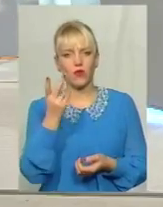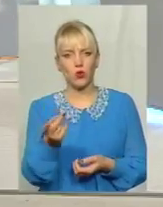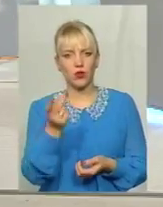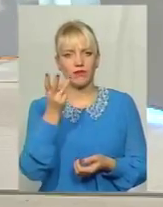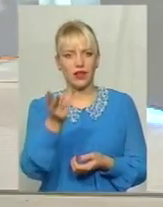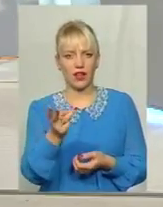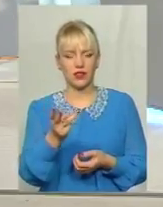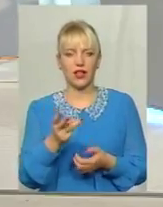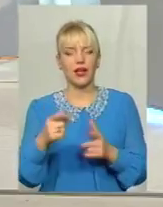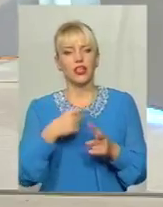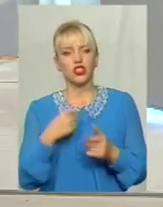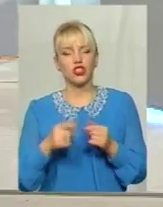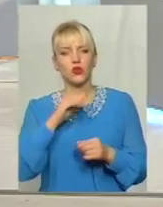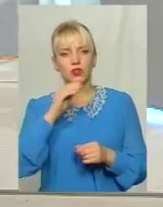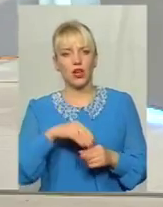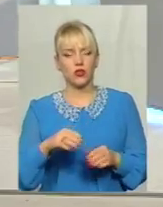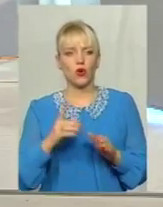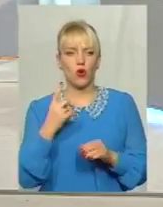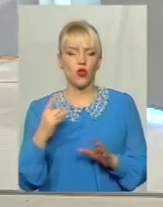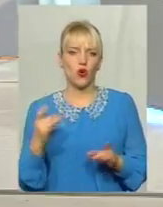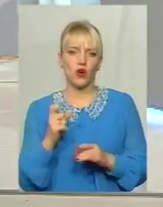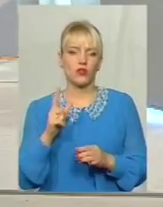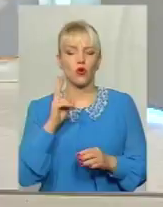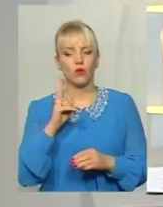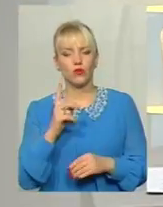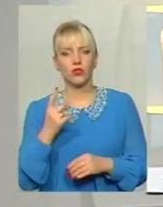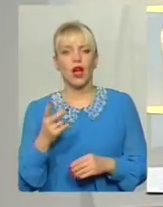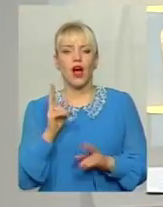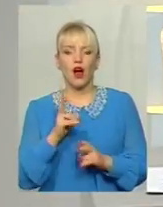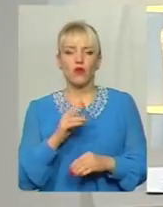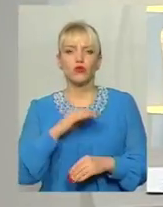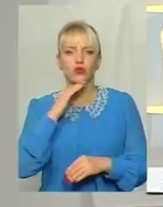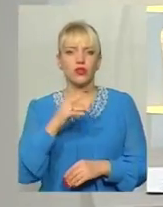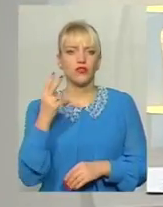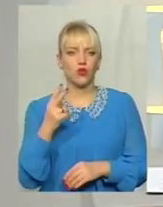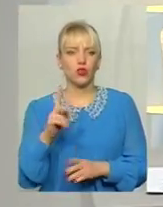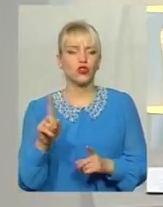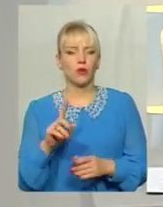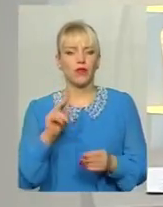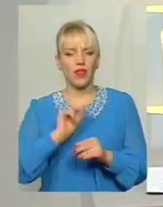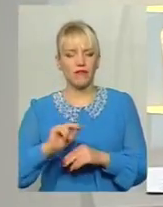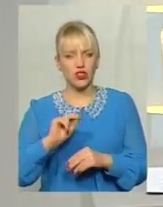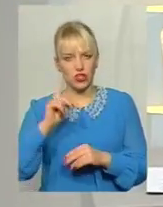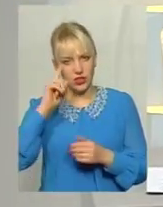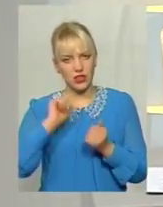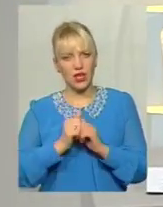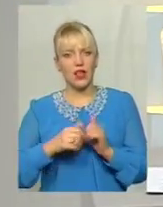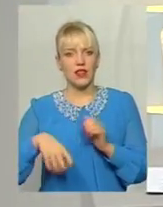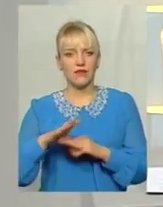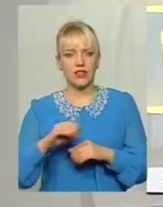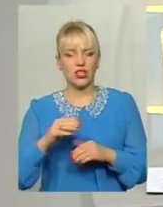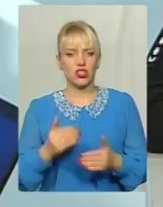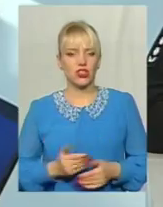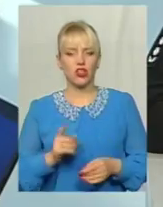в третє? Чи достатньо одного разу комусь, а комусь достатньо двох, для того, щоб навчило на все життя, що руку на жінку піднімати не